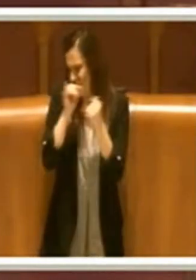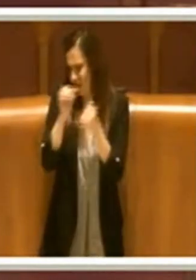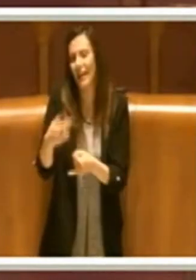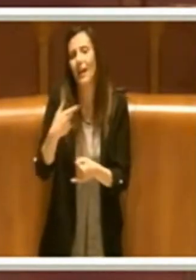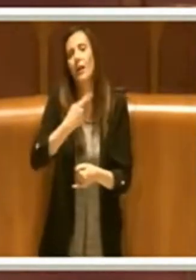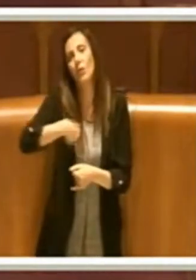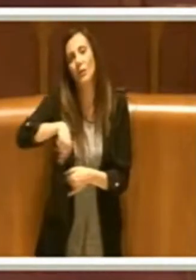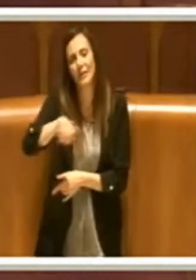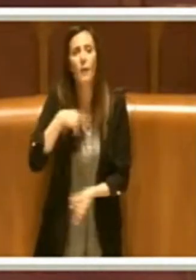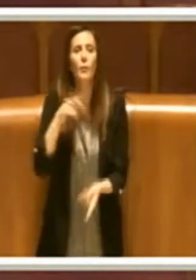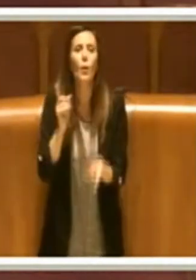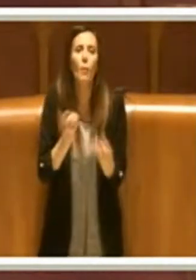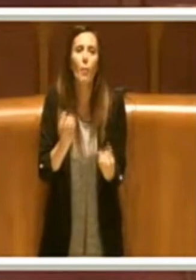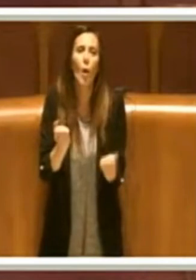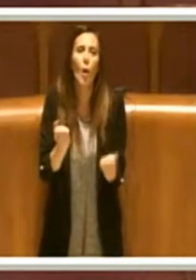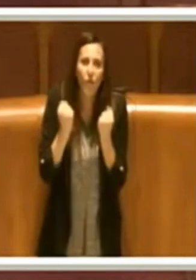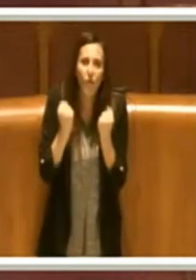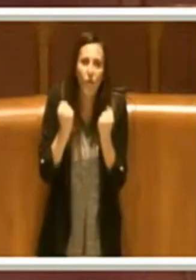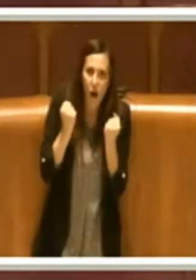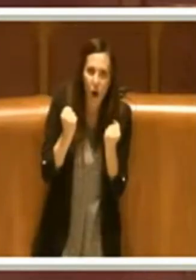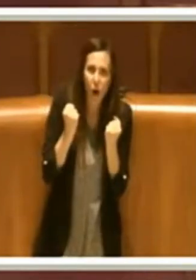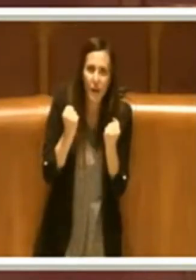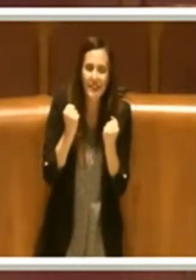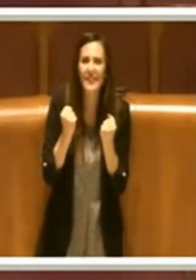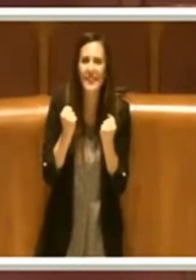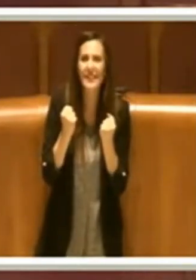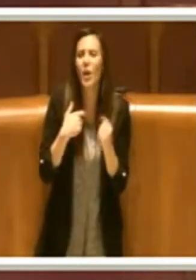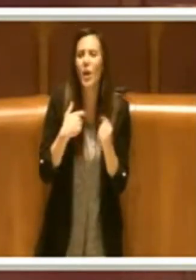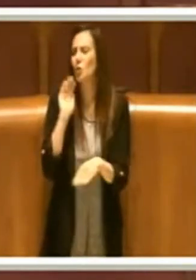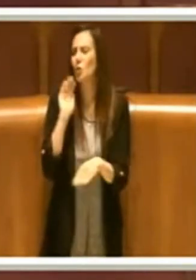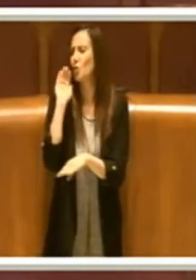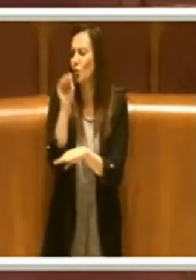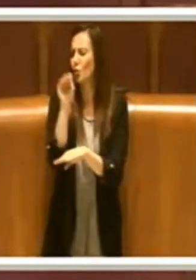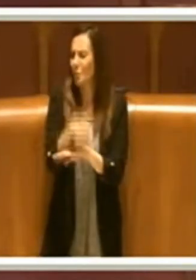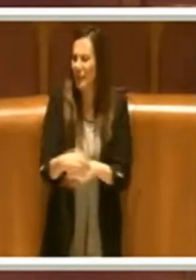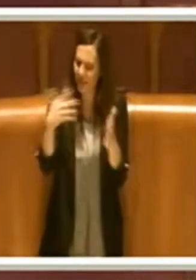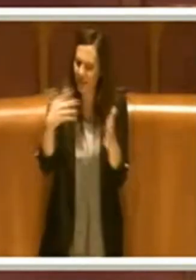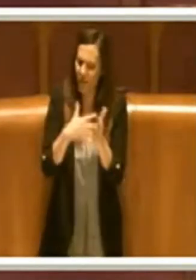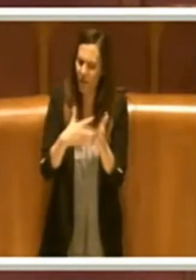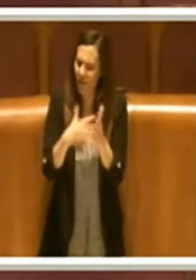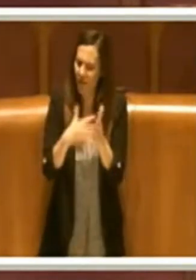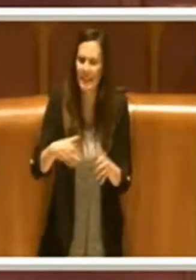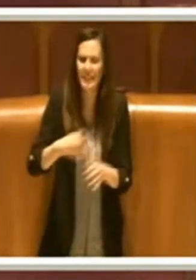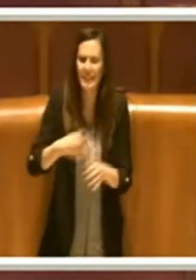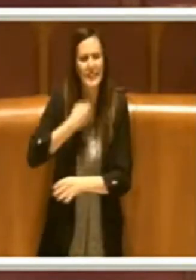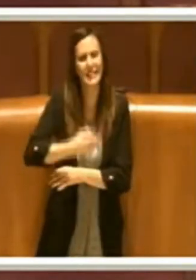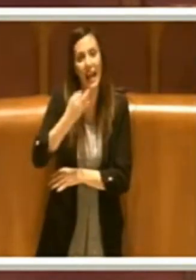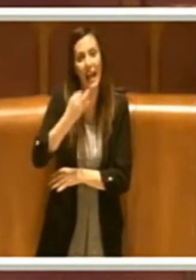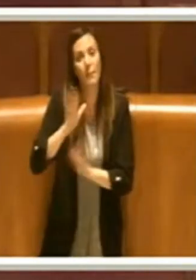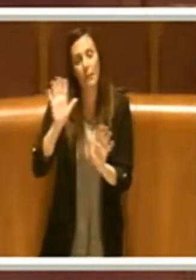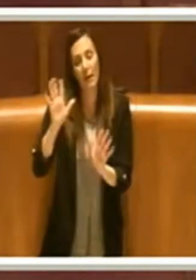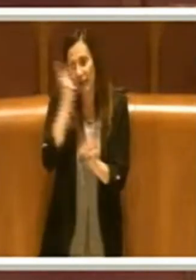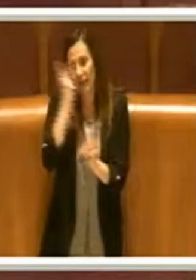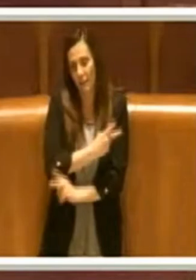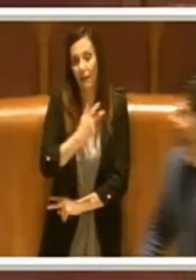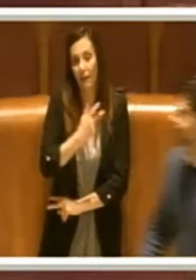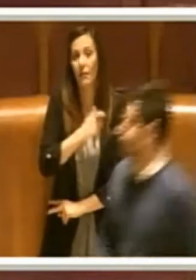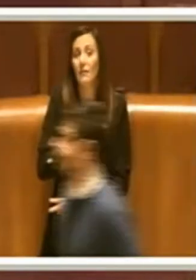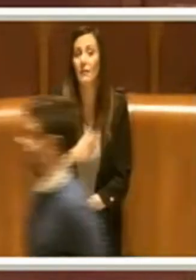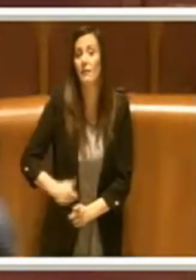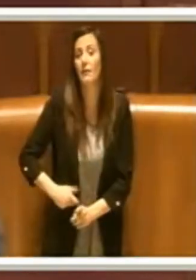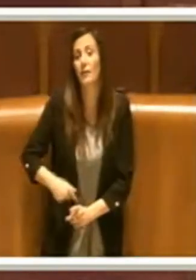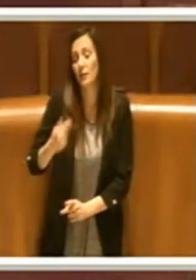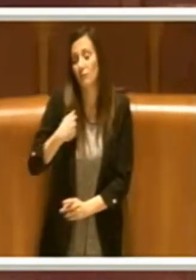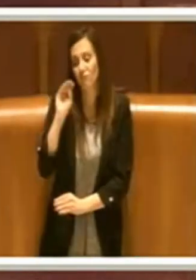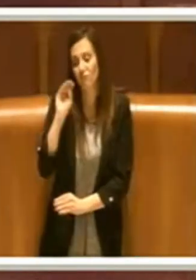popolo forte e abbiamo sempre superato mille difficoltà. Però sindaca, veramente glielo chiedo,